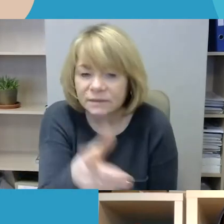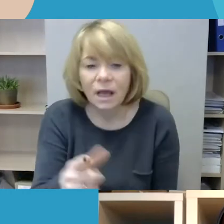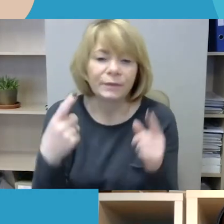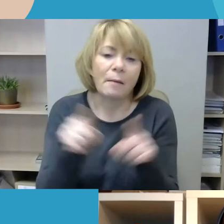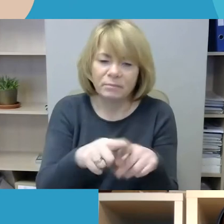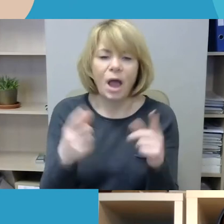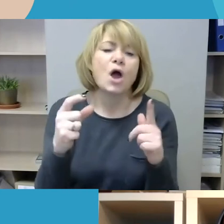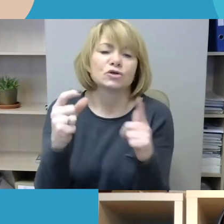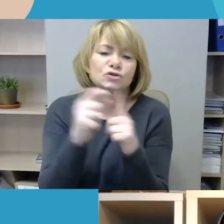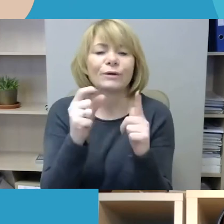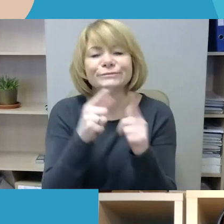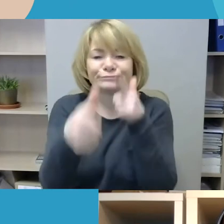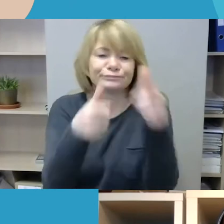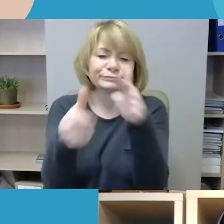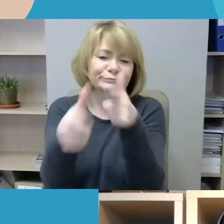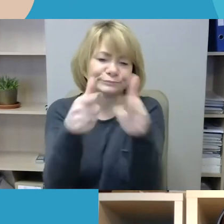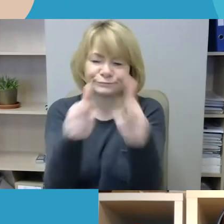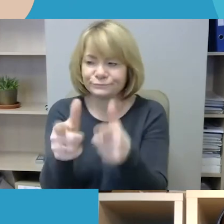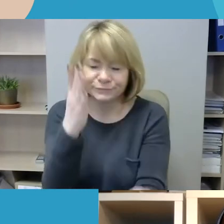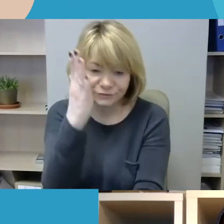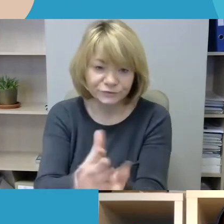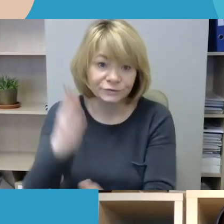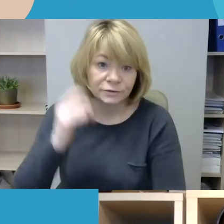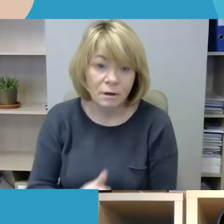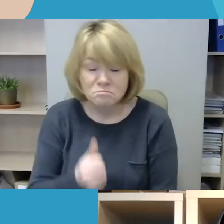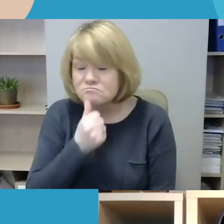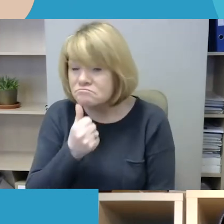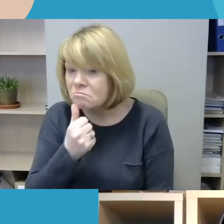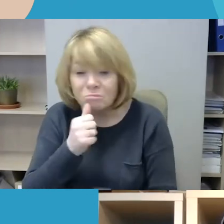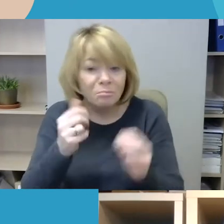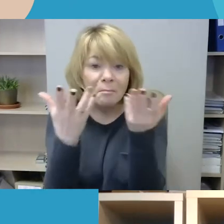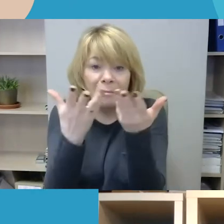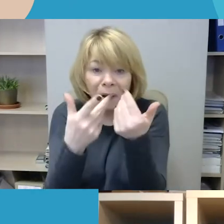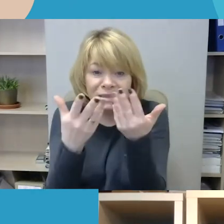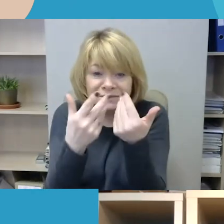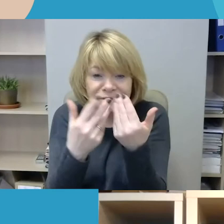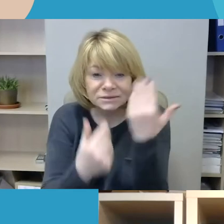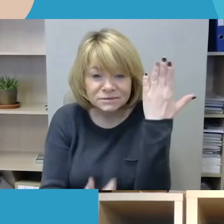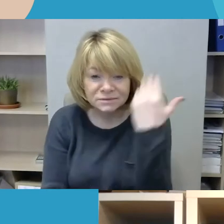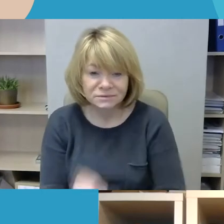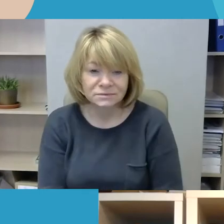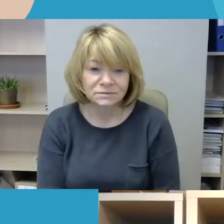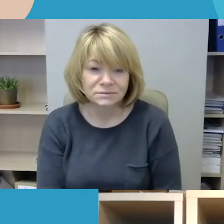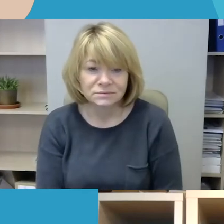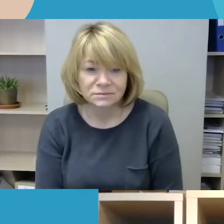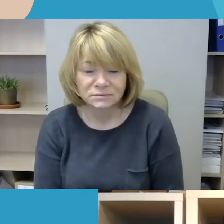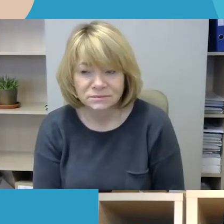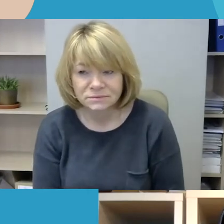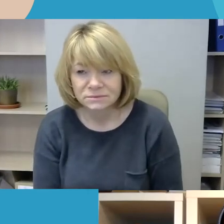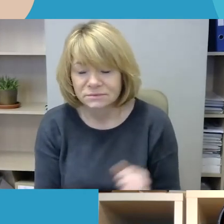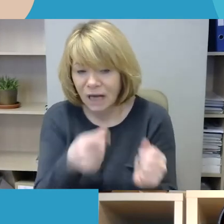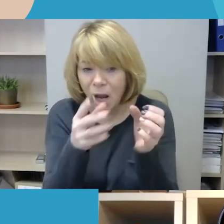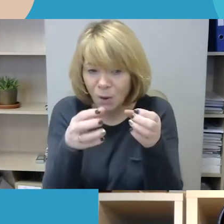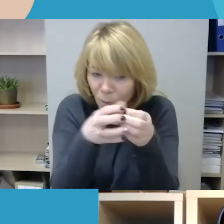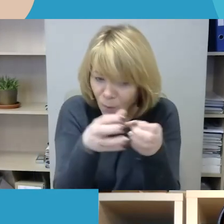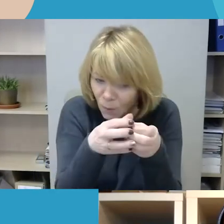tiesioginiais. Tai mes, jeigu paskaičiuotumėm taip, imtumėm, pavyzdžiui, vien tą grupelę,